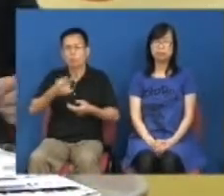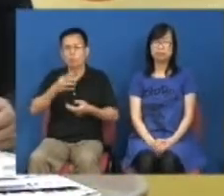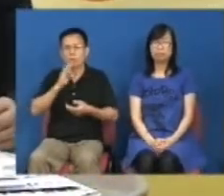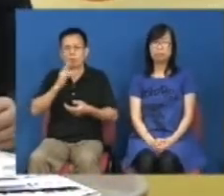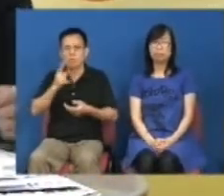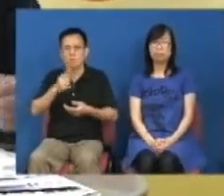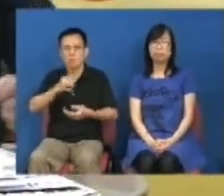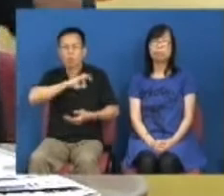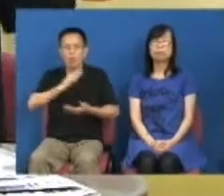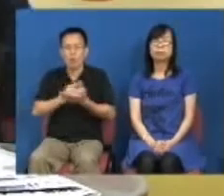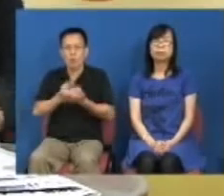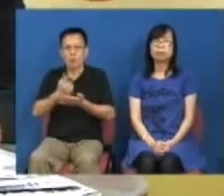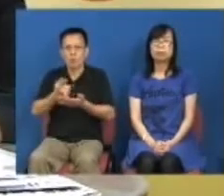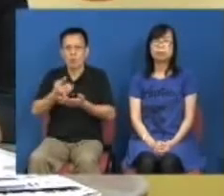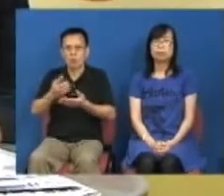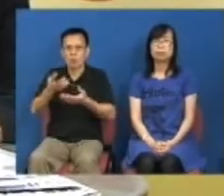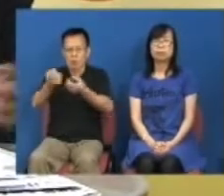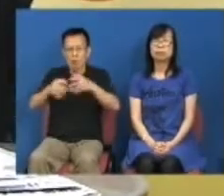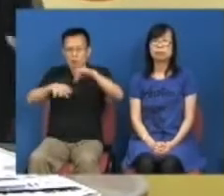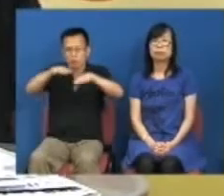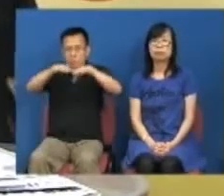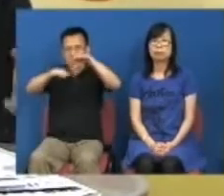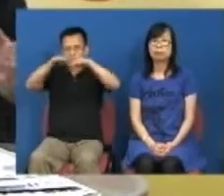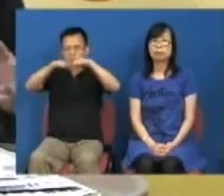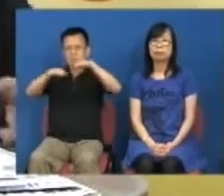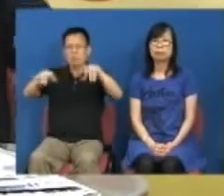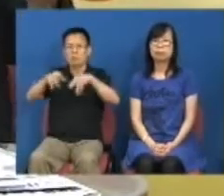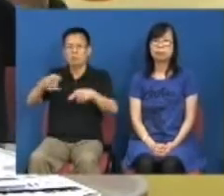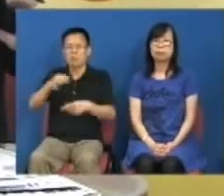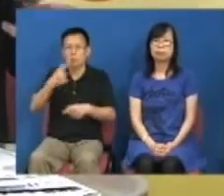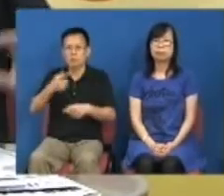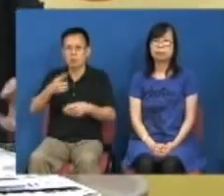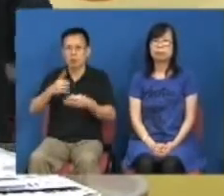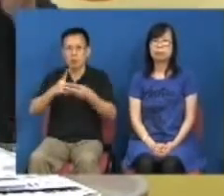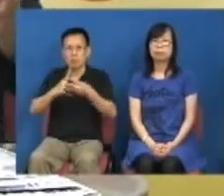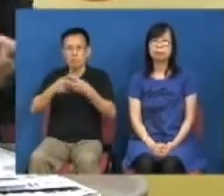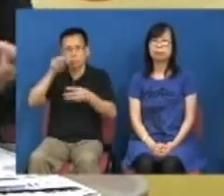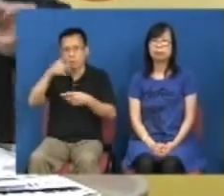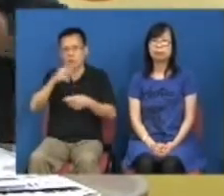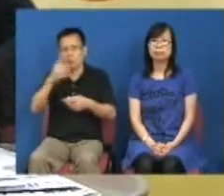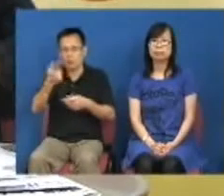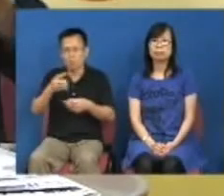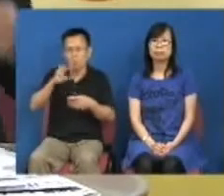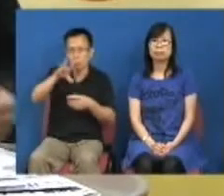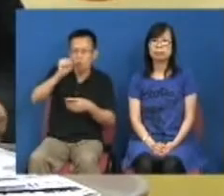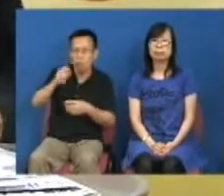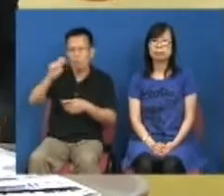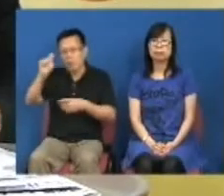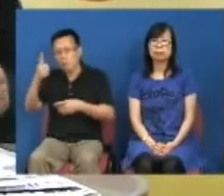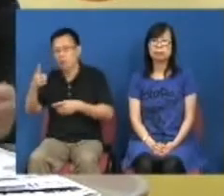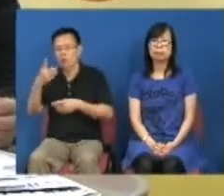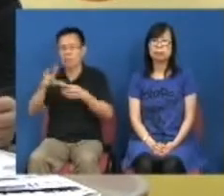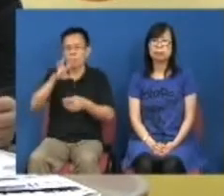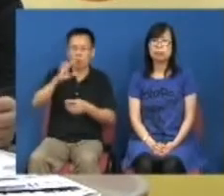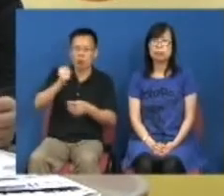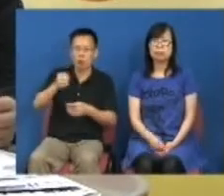考会考的时候要拉曲组拉拉就要看主观想有多少人及格有多少人拿到A的人拿到E